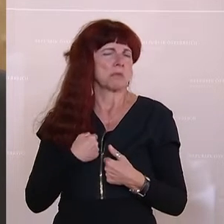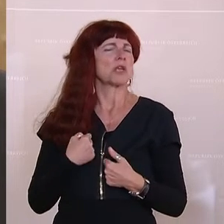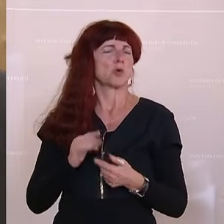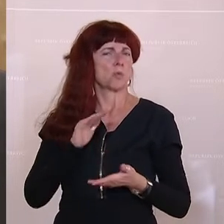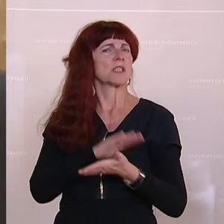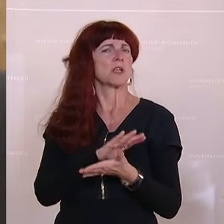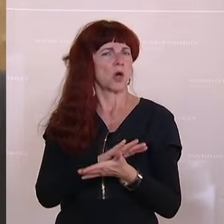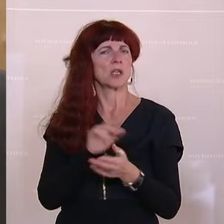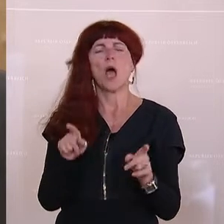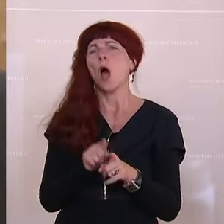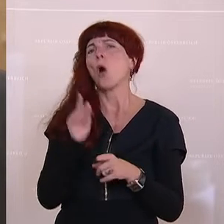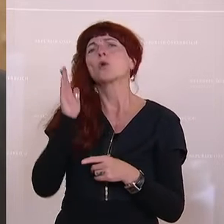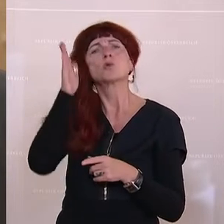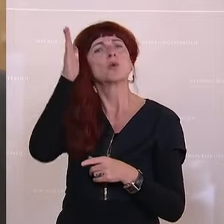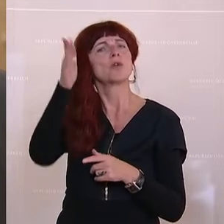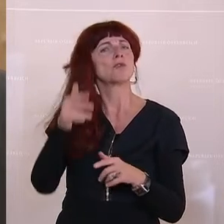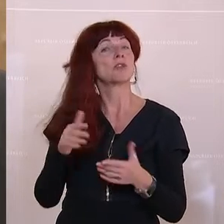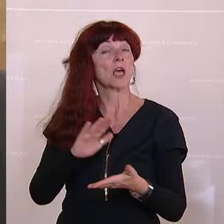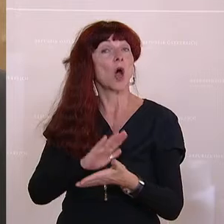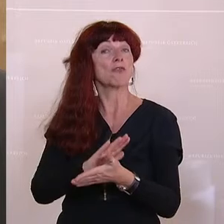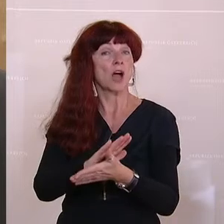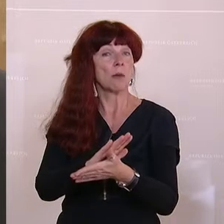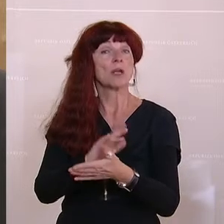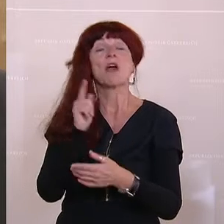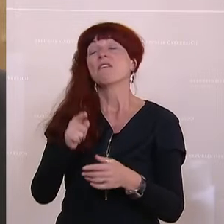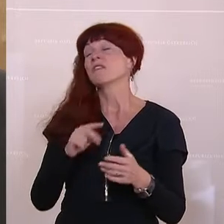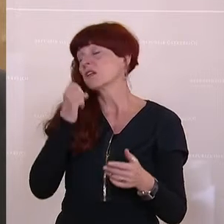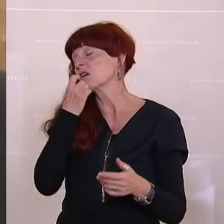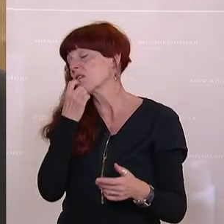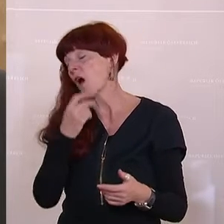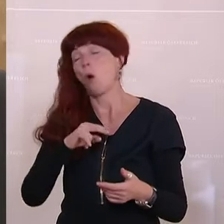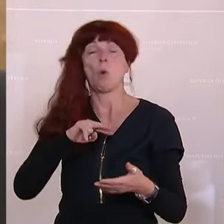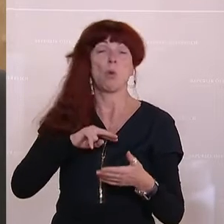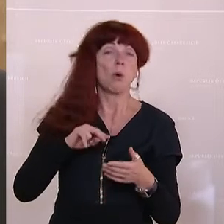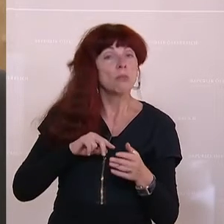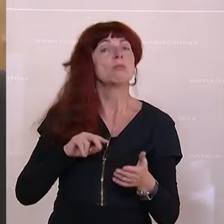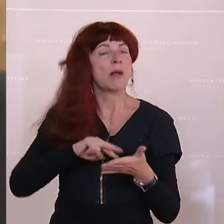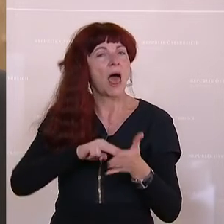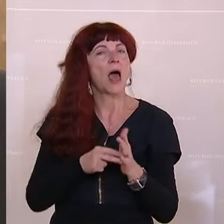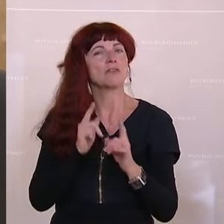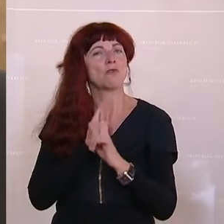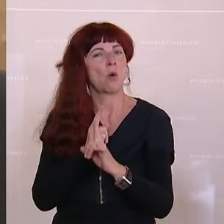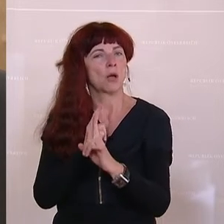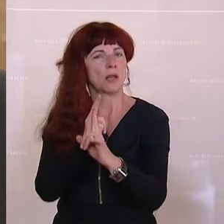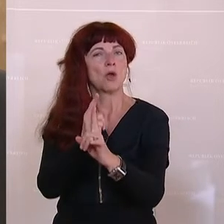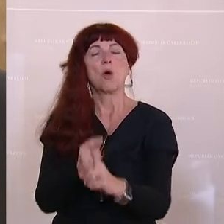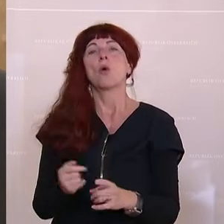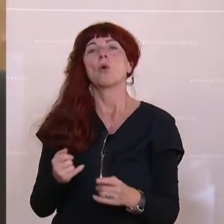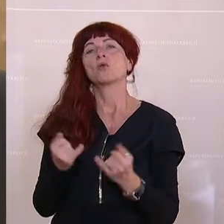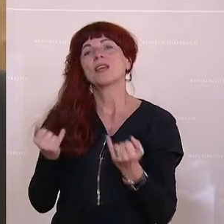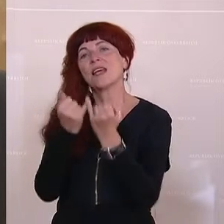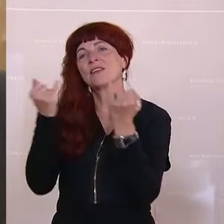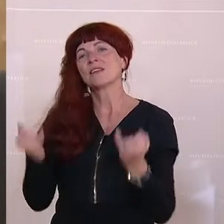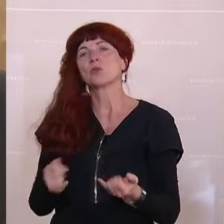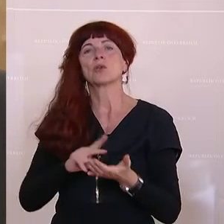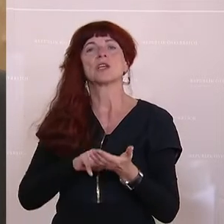auch die kommenden Aufgaben planmäßig abgearbeitet werden und die Errichtung des Institutes of Digital Sciences planmäßig